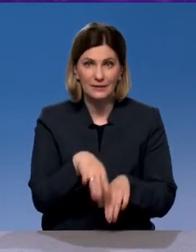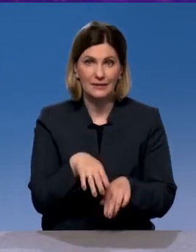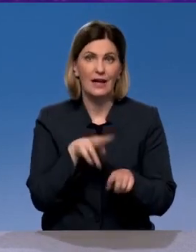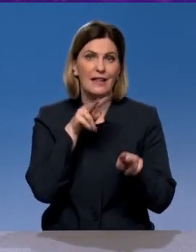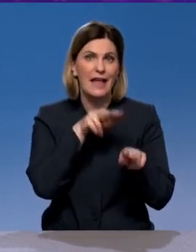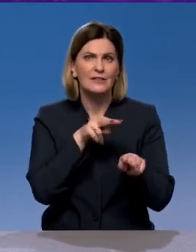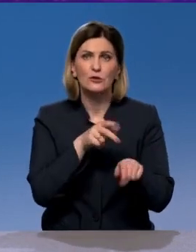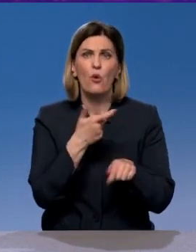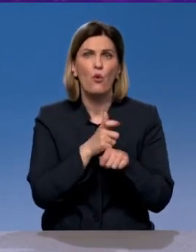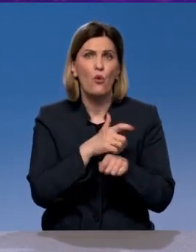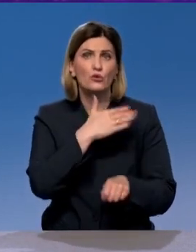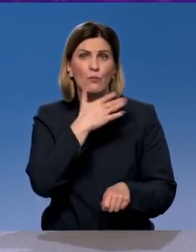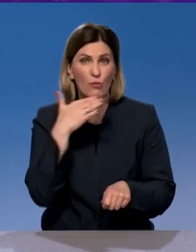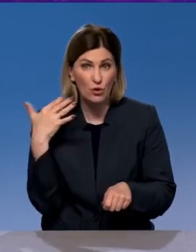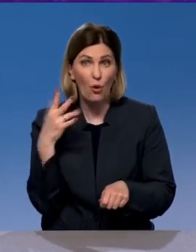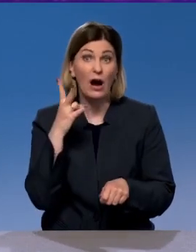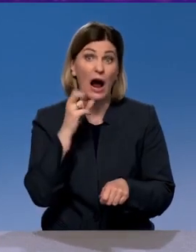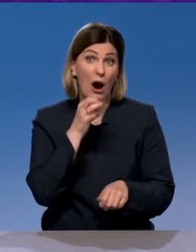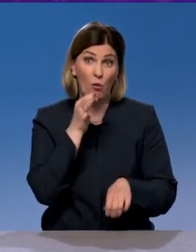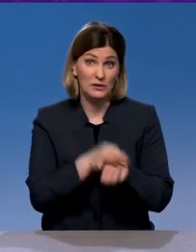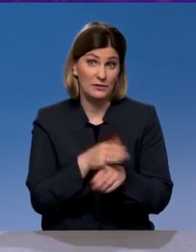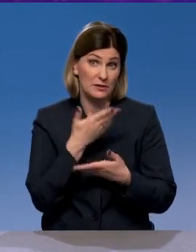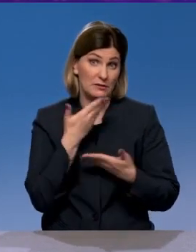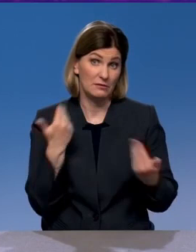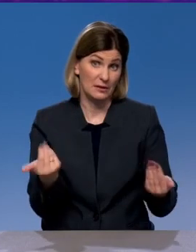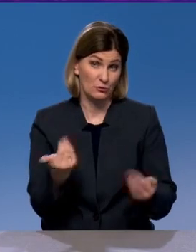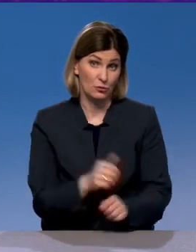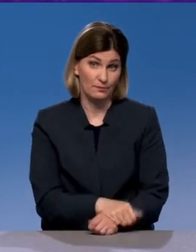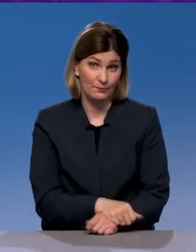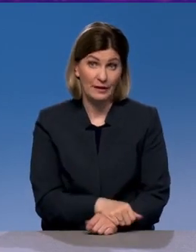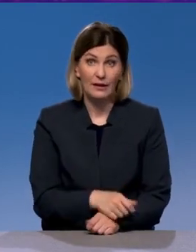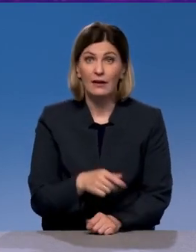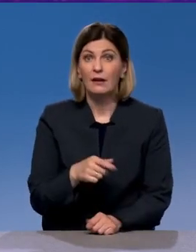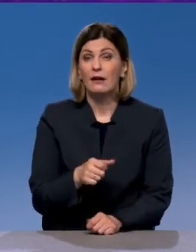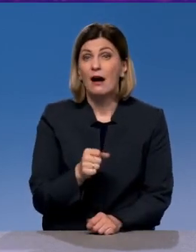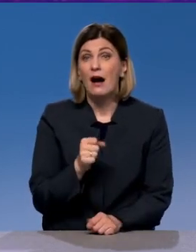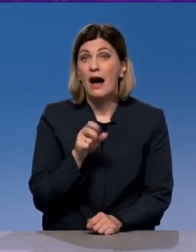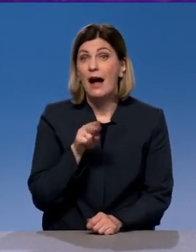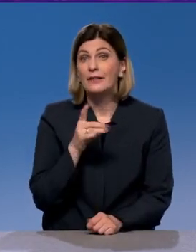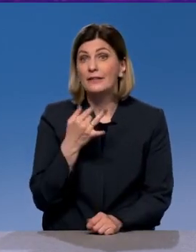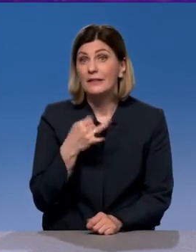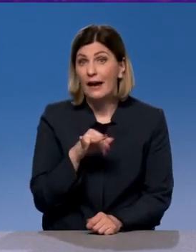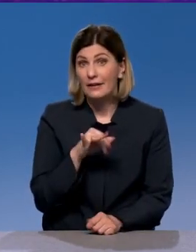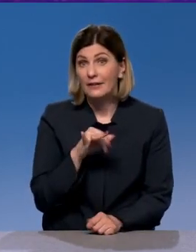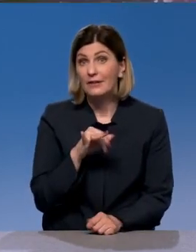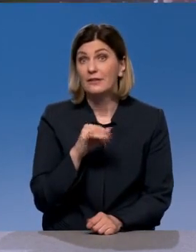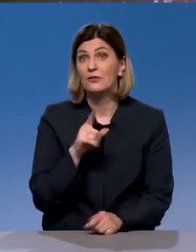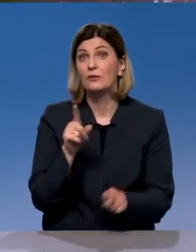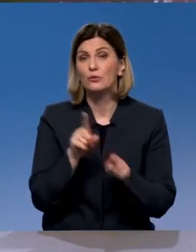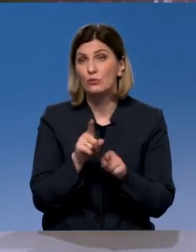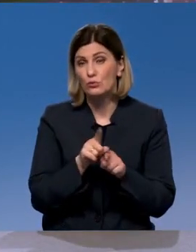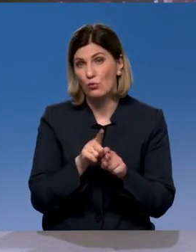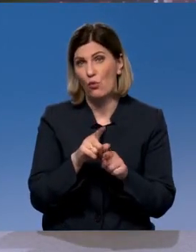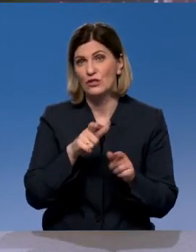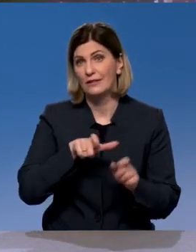никто ответственности не несет. Бесконечно влетаешь в ямы и канавы. Алтайский край, Рубцовск. Все в упадке, дорог нет. На